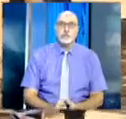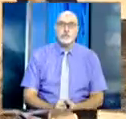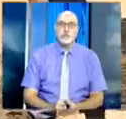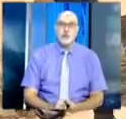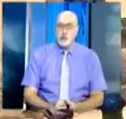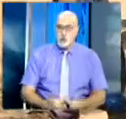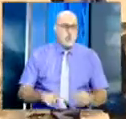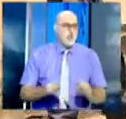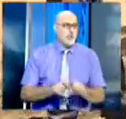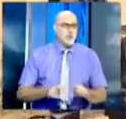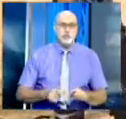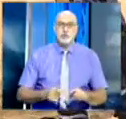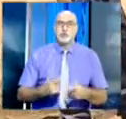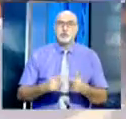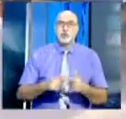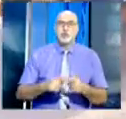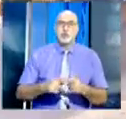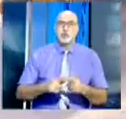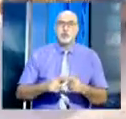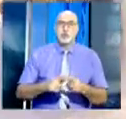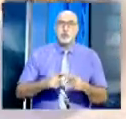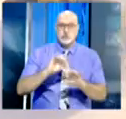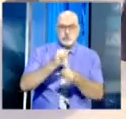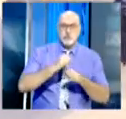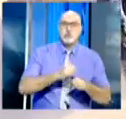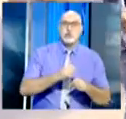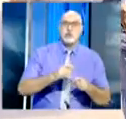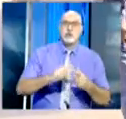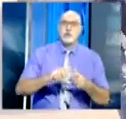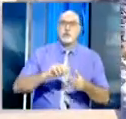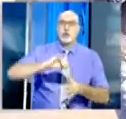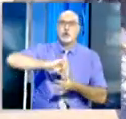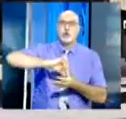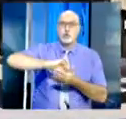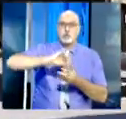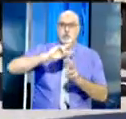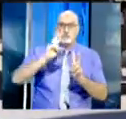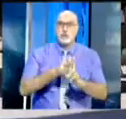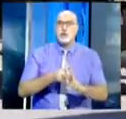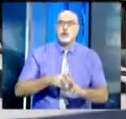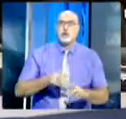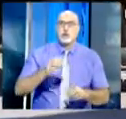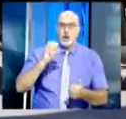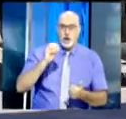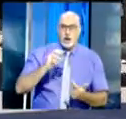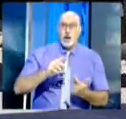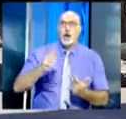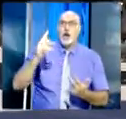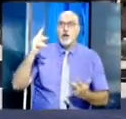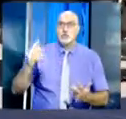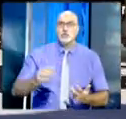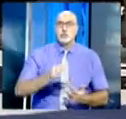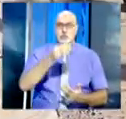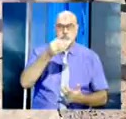يتوقف هنا بل يتكرر المشهد نفسه في سيد خالد والدوسة نور بسباس ورس المعاد